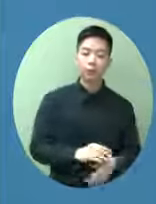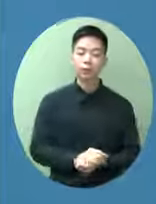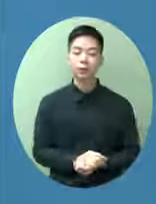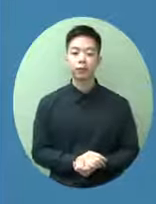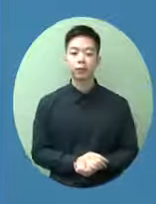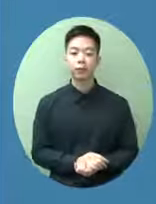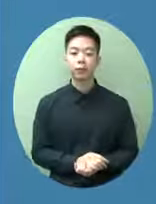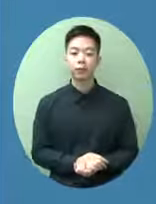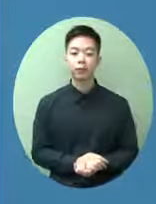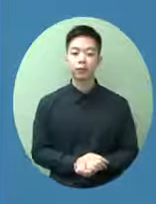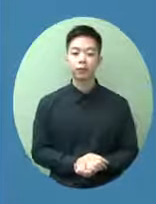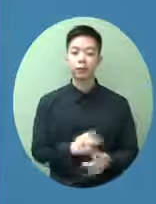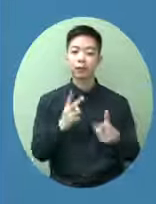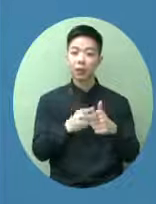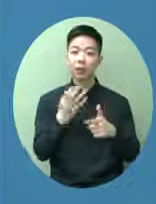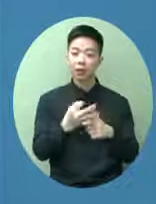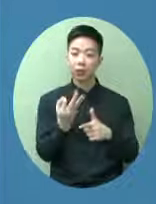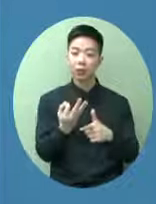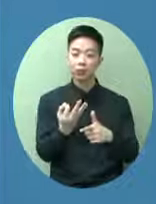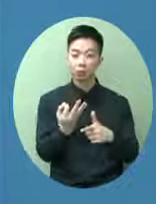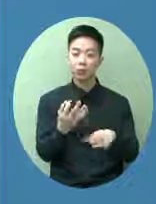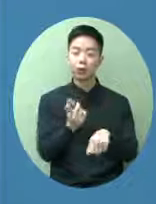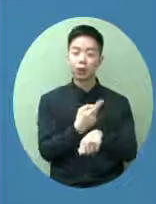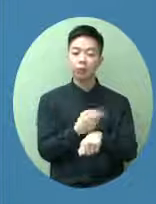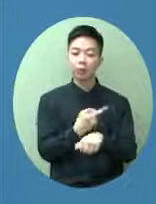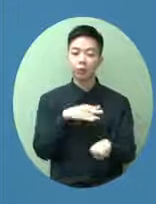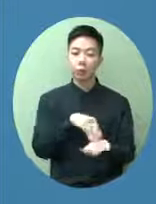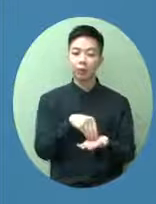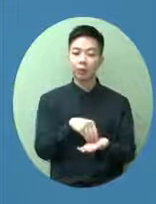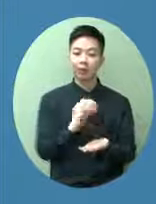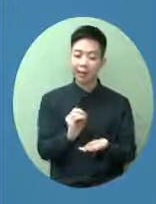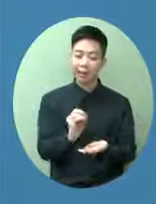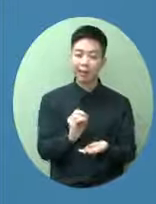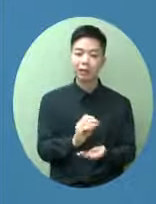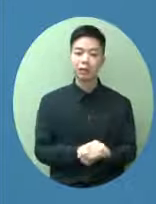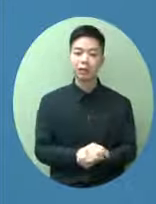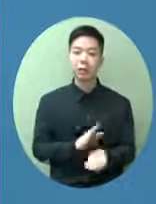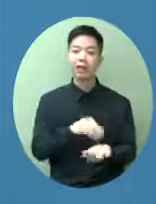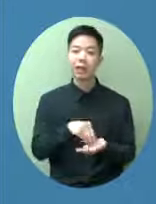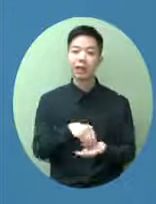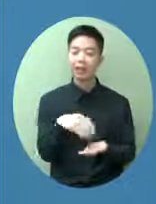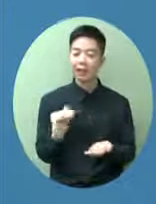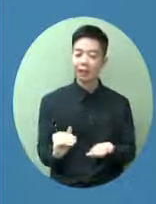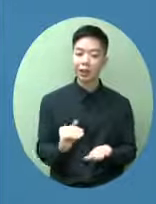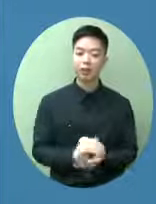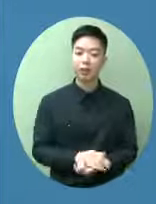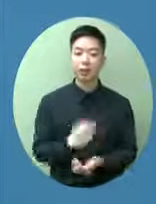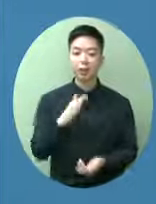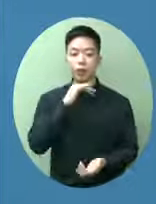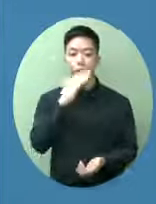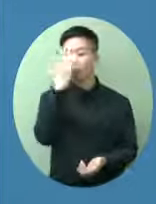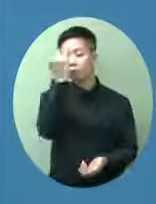兩三個月我們都頂住沒有再有新一波的疫情如果很不幸有第五波的疫情來